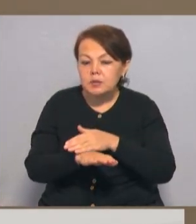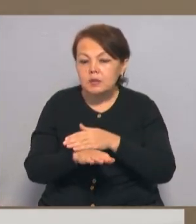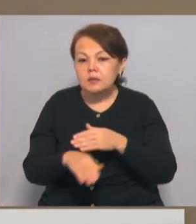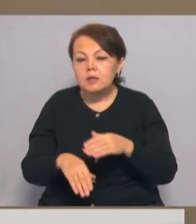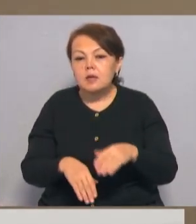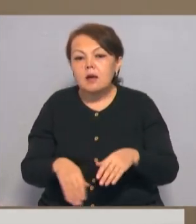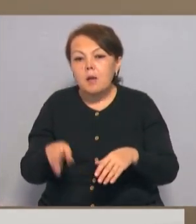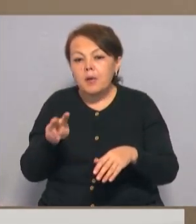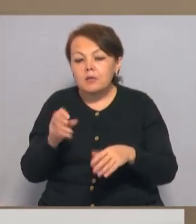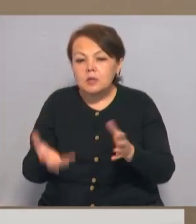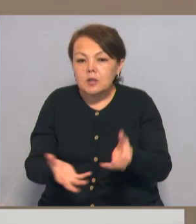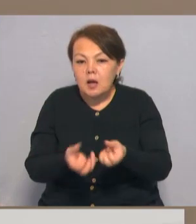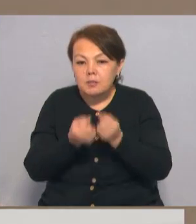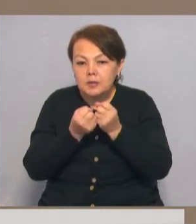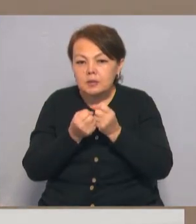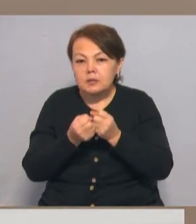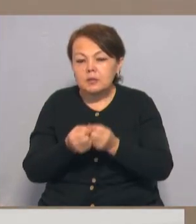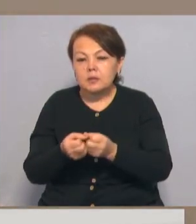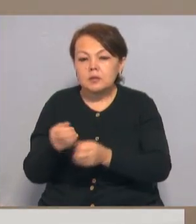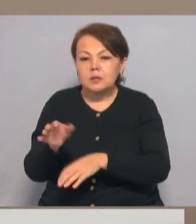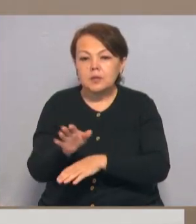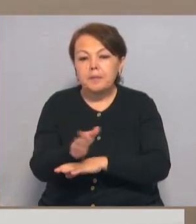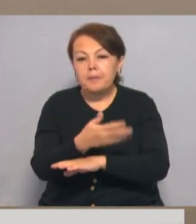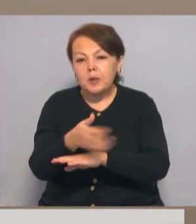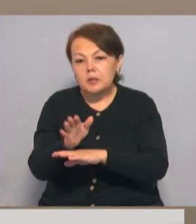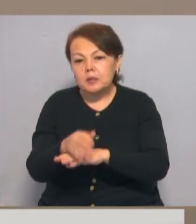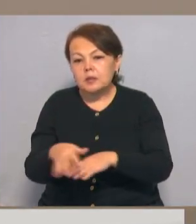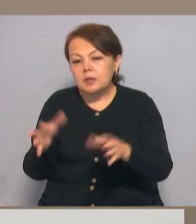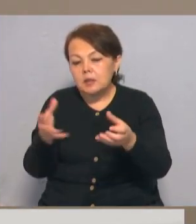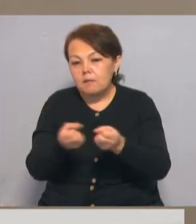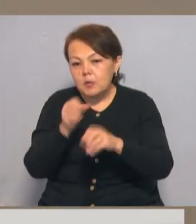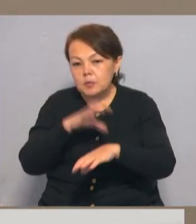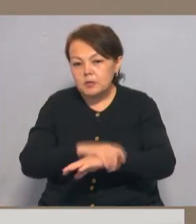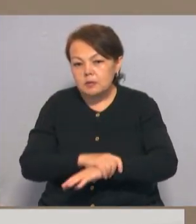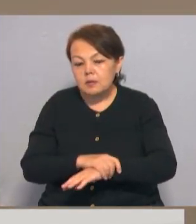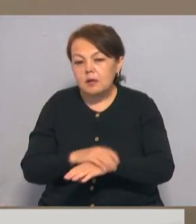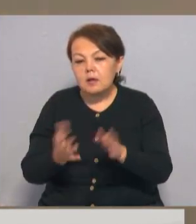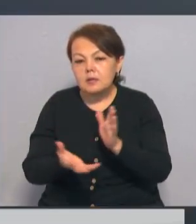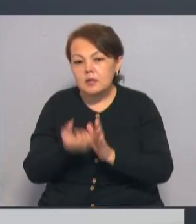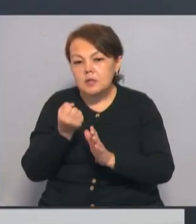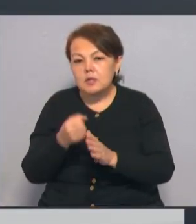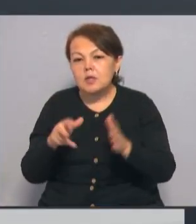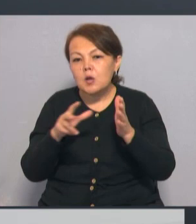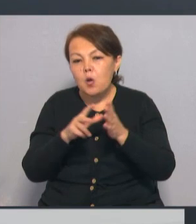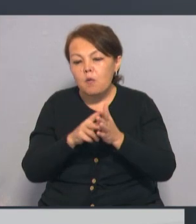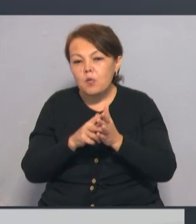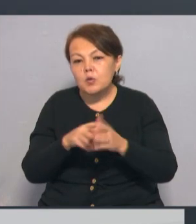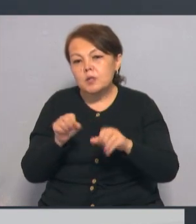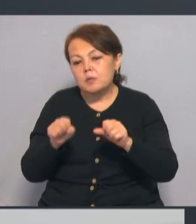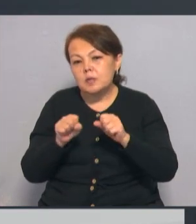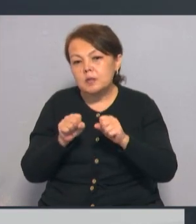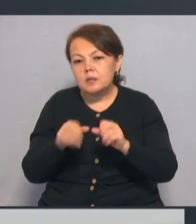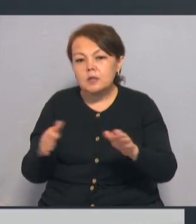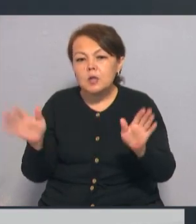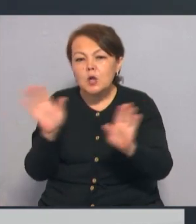пропавших лошадей, пасущихся в подлеске в 20 километрах от места выпаса. Как выяснилось, табун лошадей пропал во время резкого ухудшения